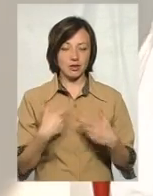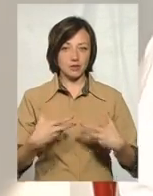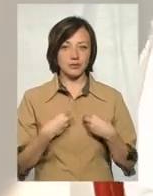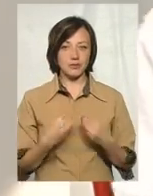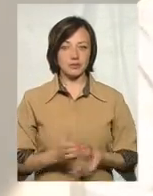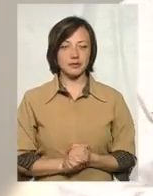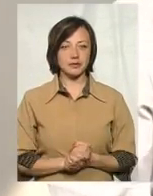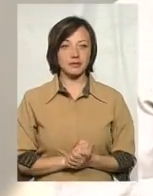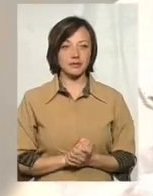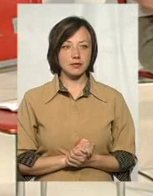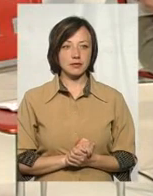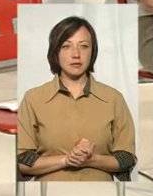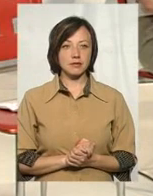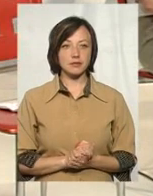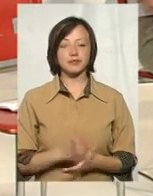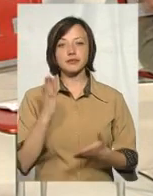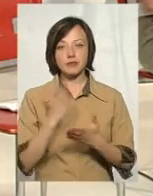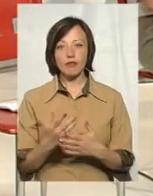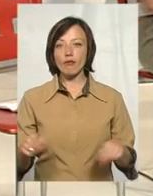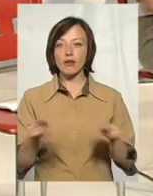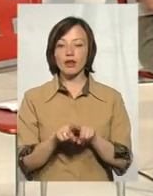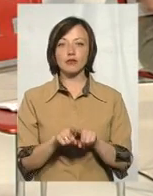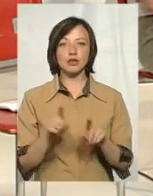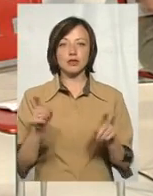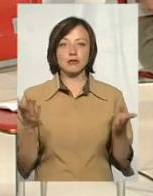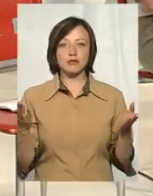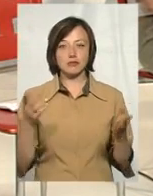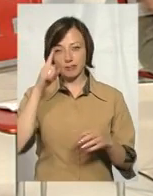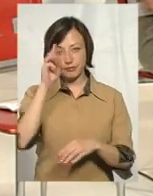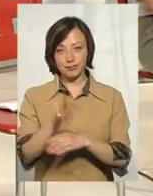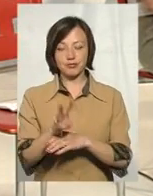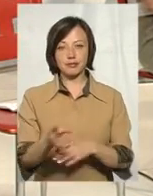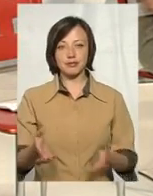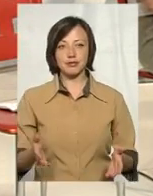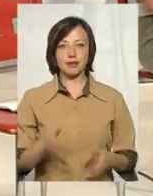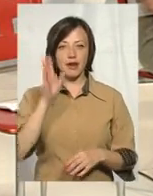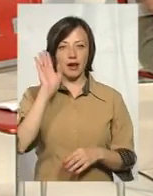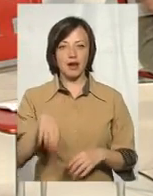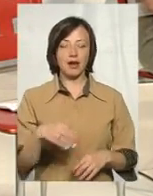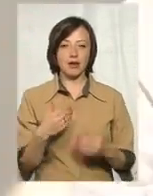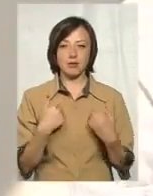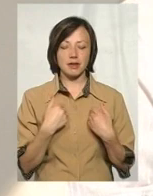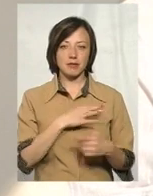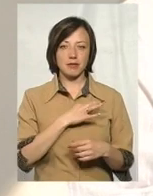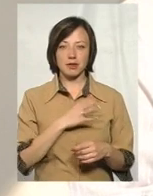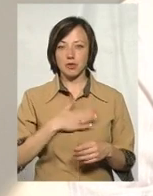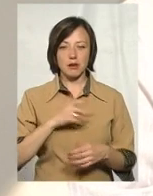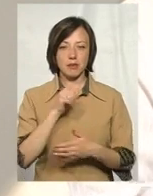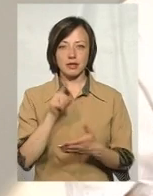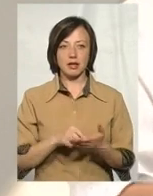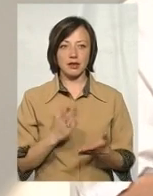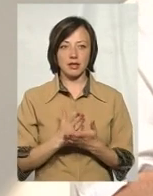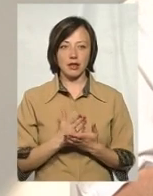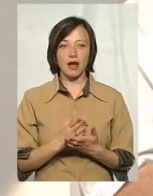сільська рада. А є такі, хто не чують. Ай, після мене, хай хочуть потоп, і це не моє питання.